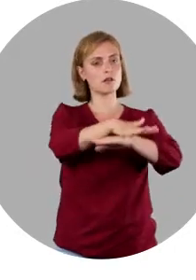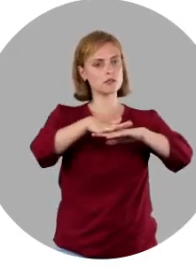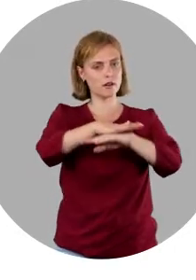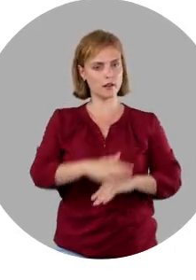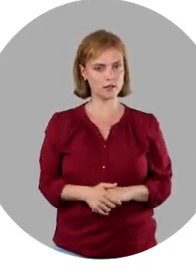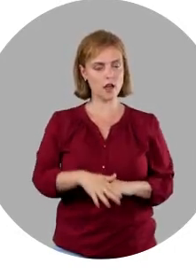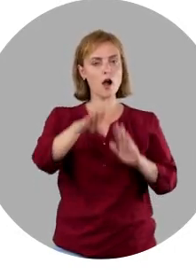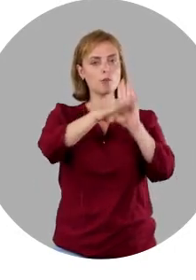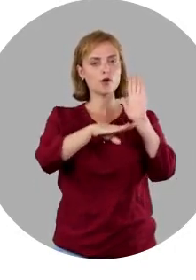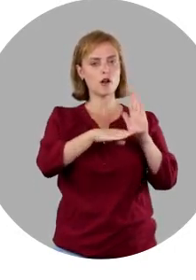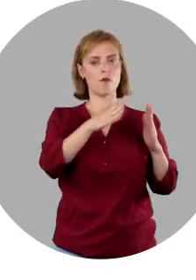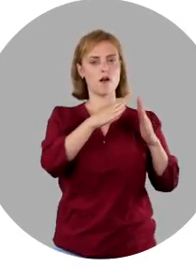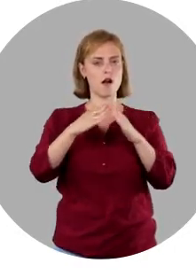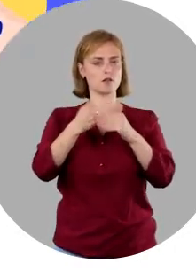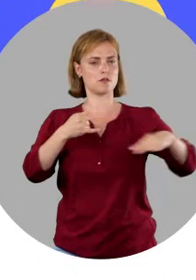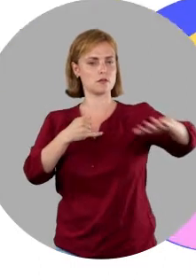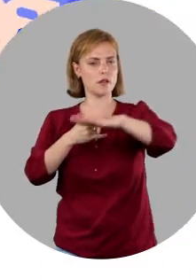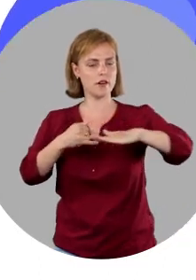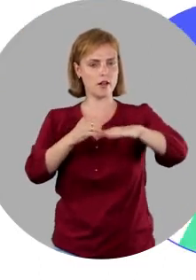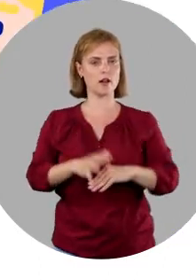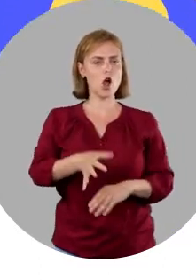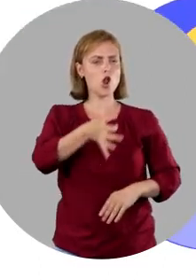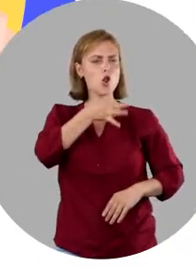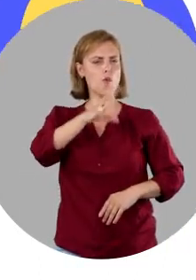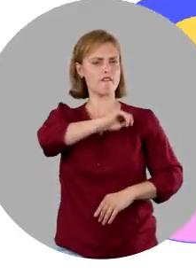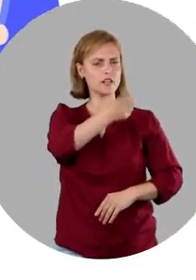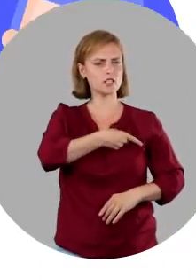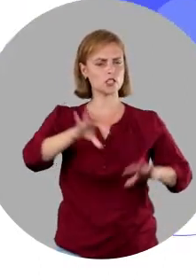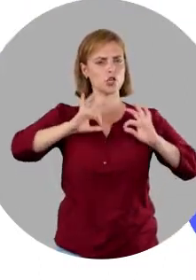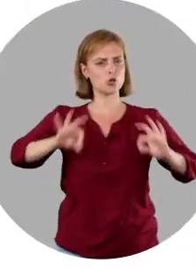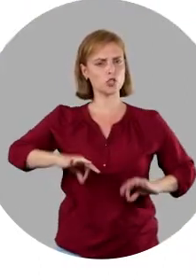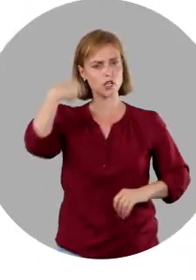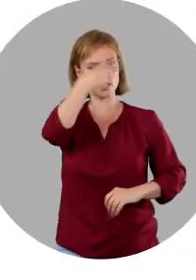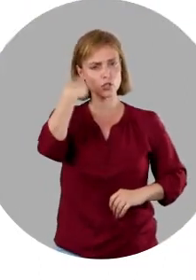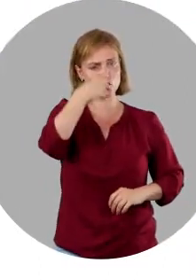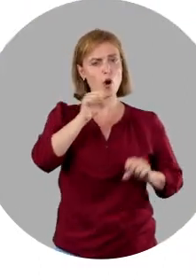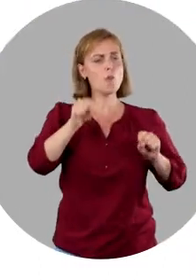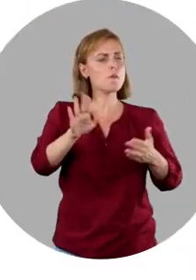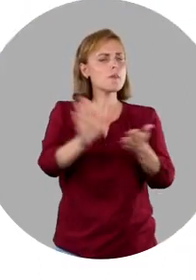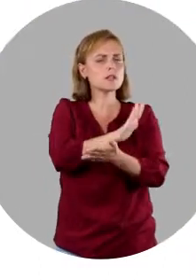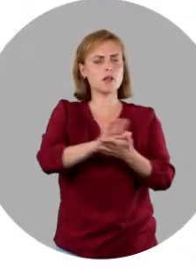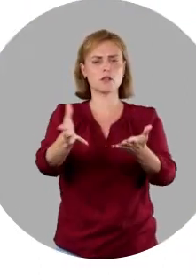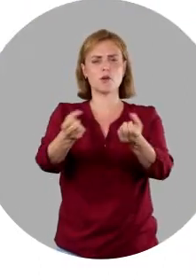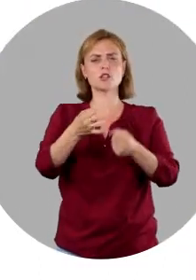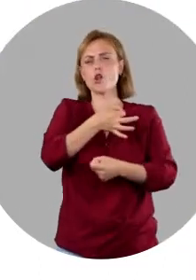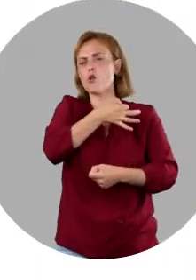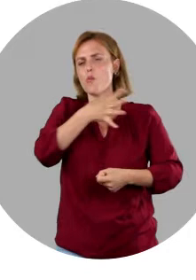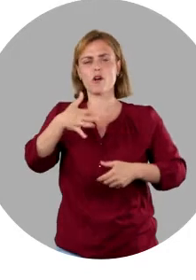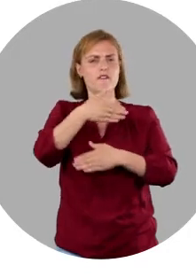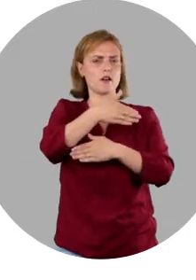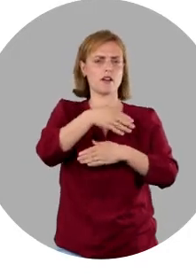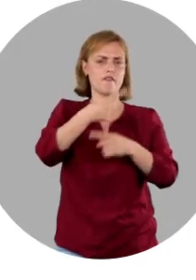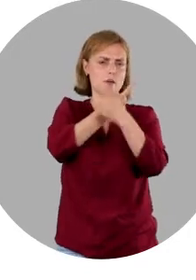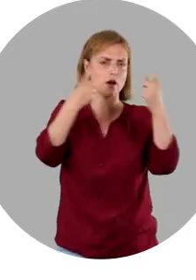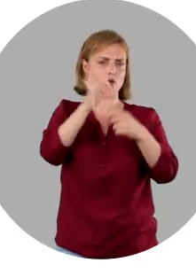недвижимого имущества. И, наконец, любое физическое или юридическое лицо может бесплатно получить доступ к реестру адресов, чтобы